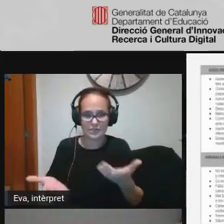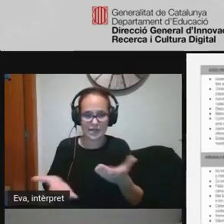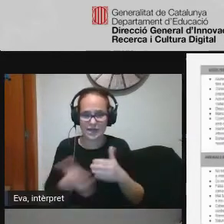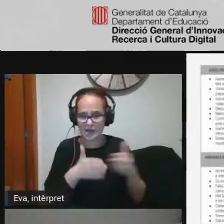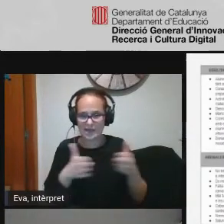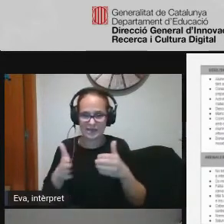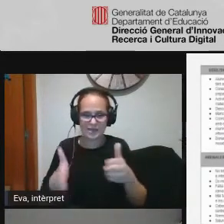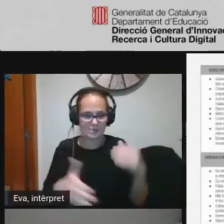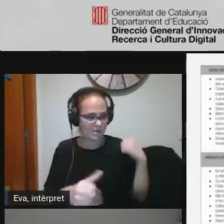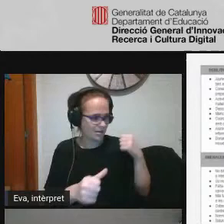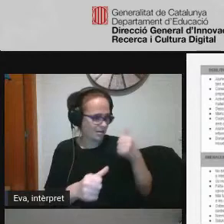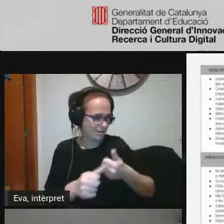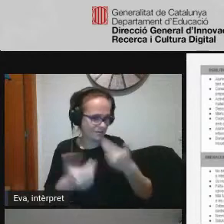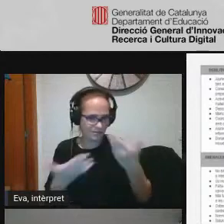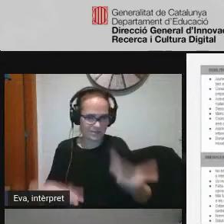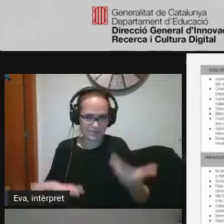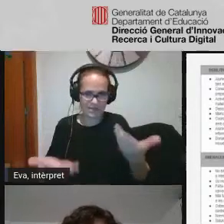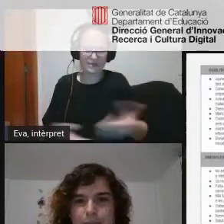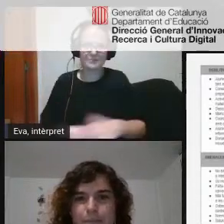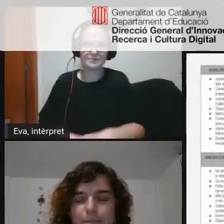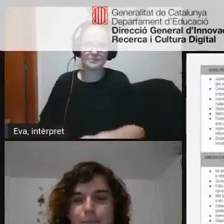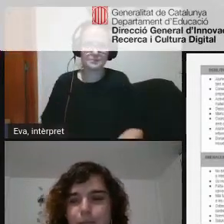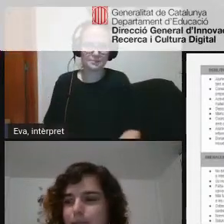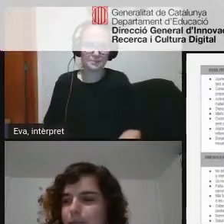camí el camí que hem seguit fins a dia d'avui